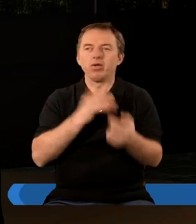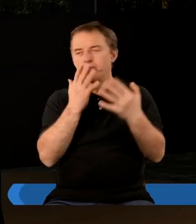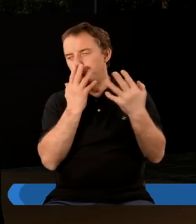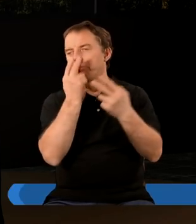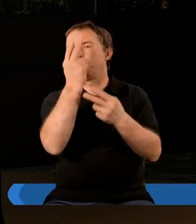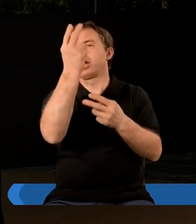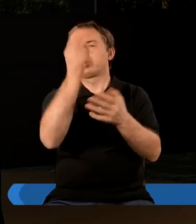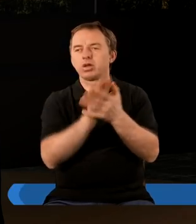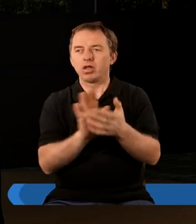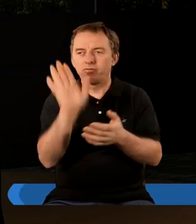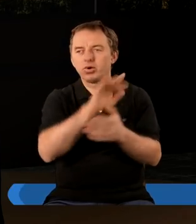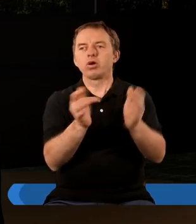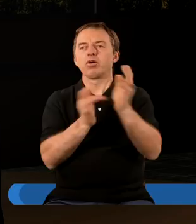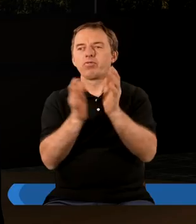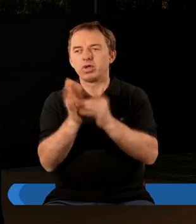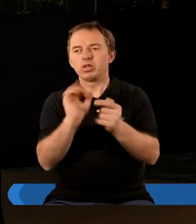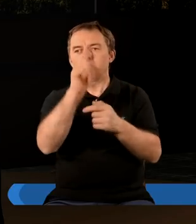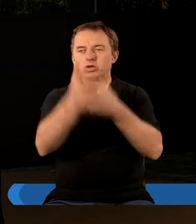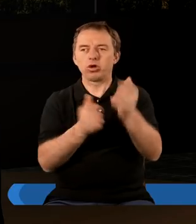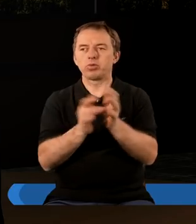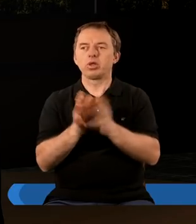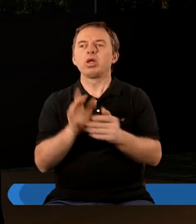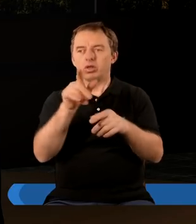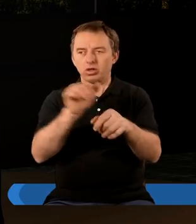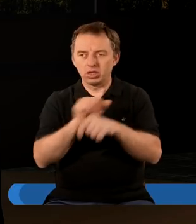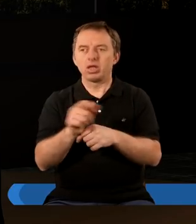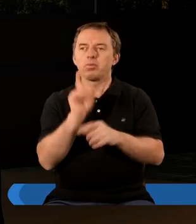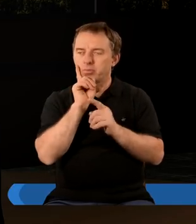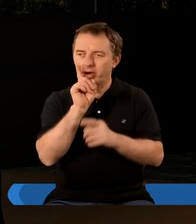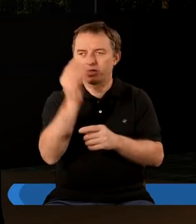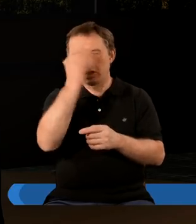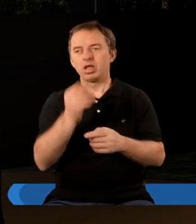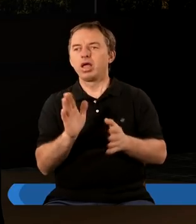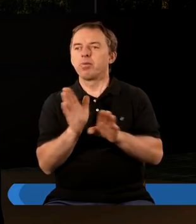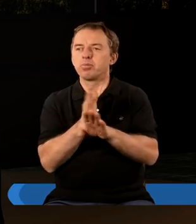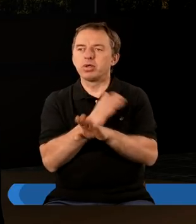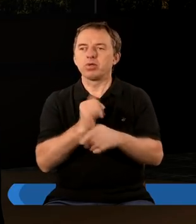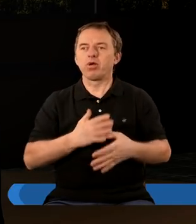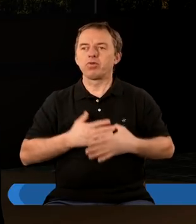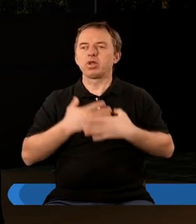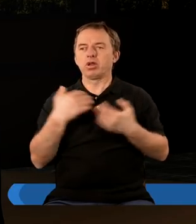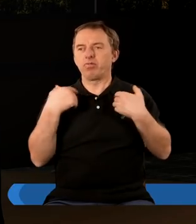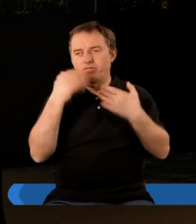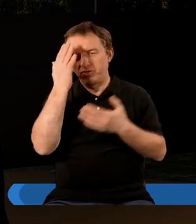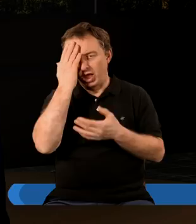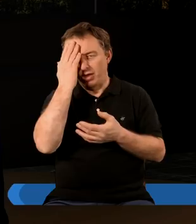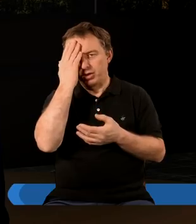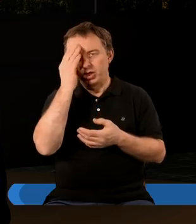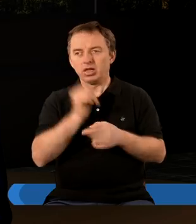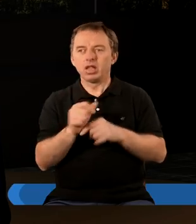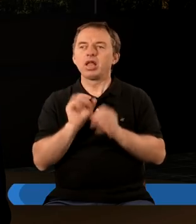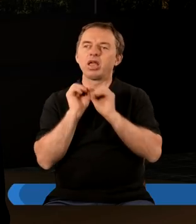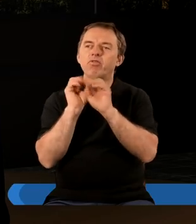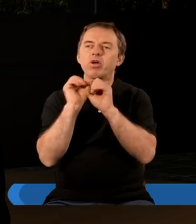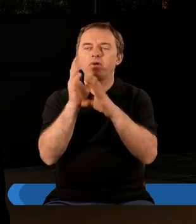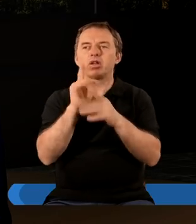być wpatrzeni w Boga, w Jezusa, w to, co On zrobił. To jest ta recepcja, ta na to, mimo, że może nam się to wydawać, że wiemy. Tak, możemy mieć